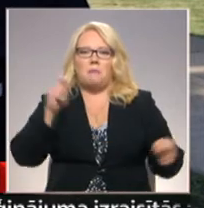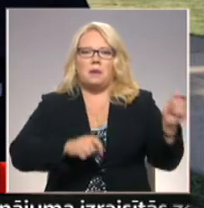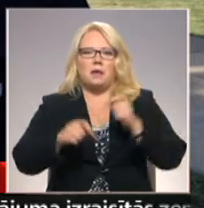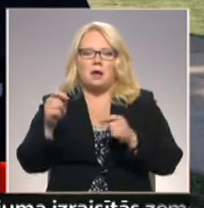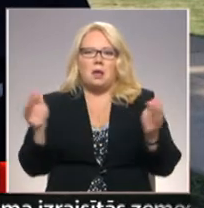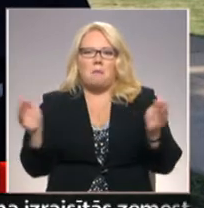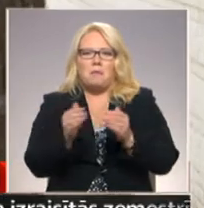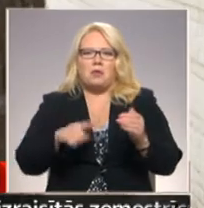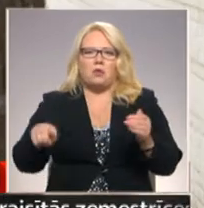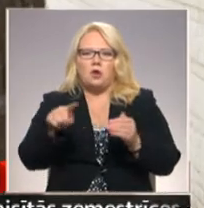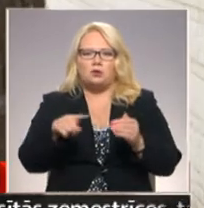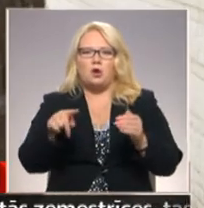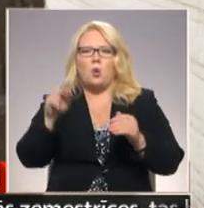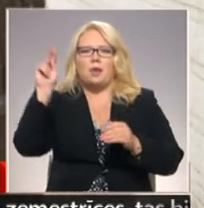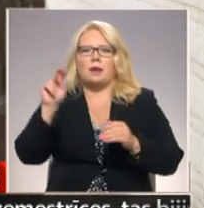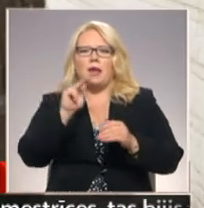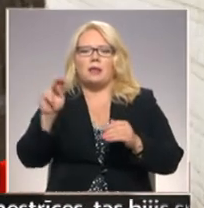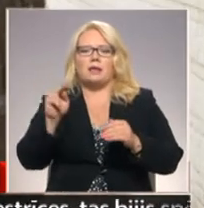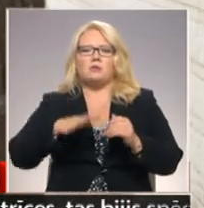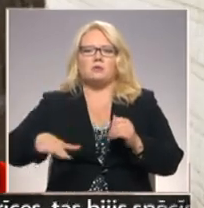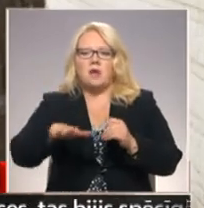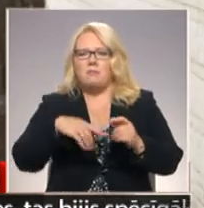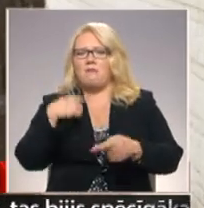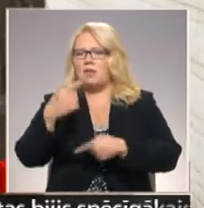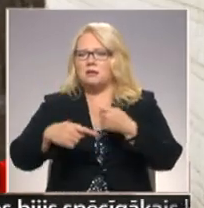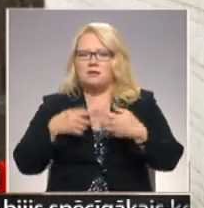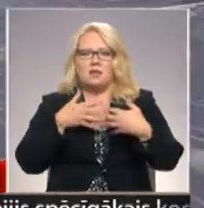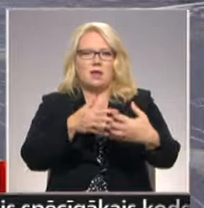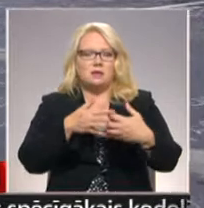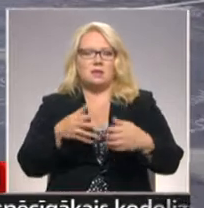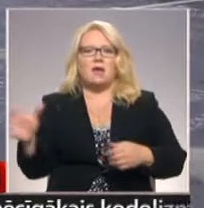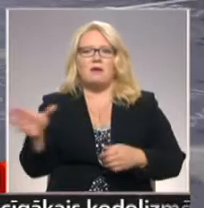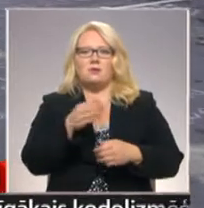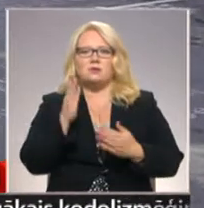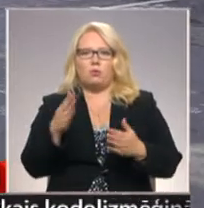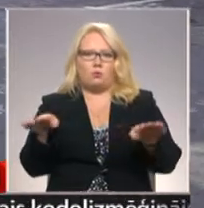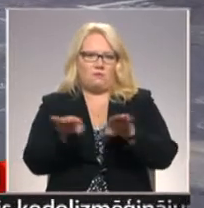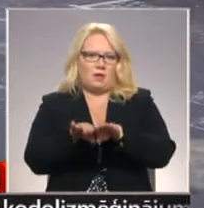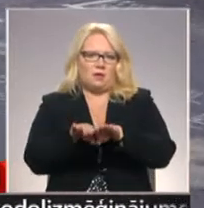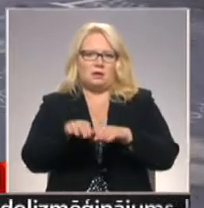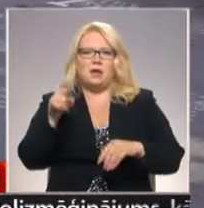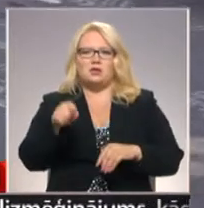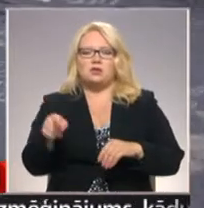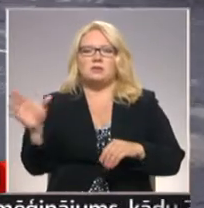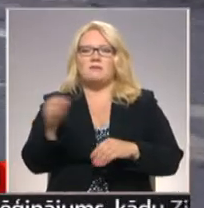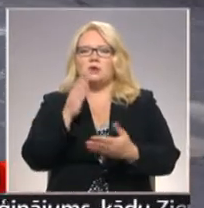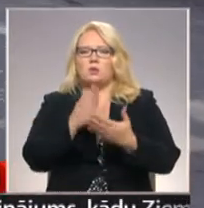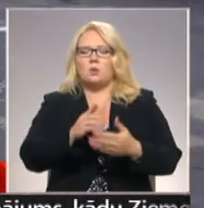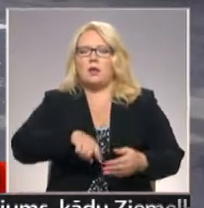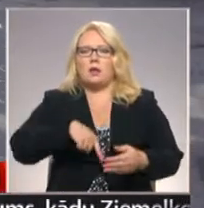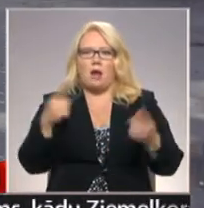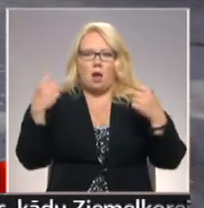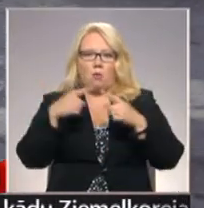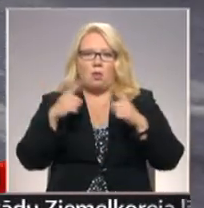minoritāšu un dažādu reliģiju zemē vēl aiz viena ir jācīnās, lai visi būtu vienlīdzīgi. Šis viss notiek jau ilgāku